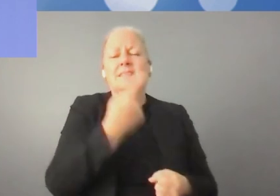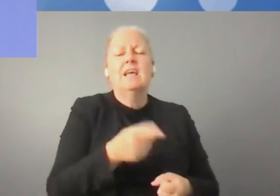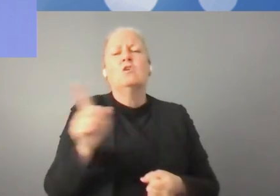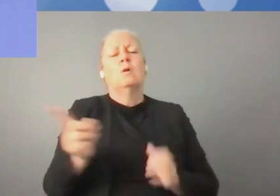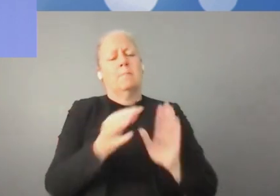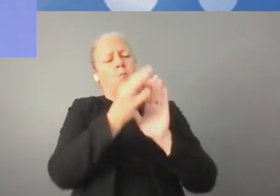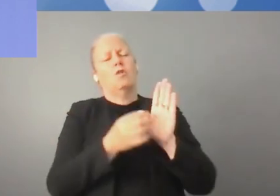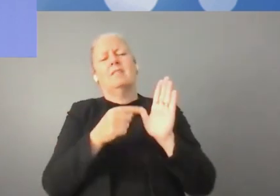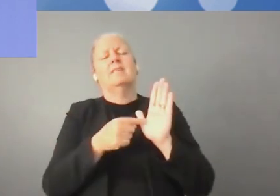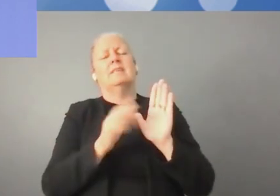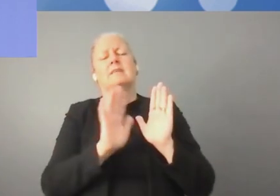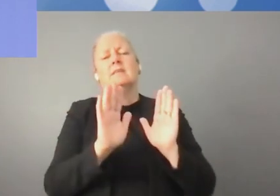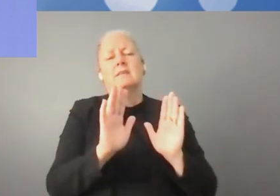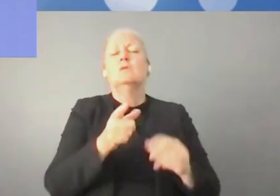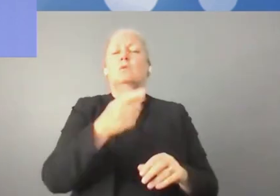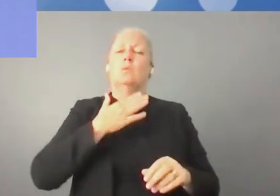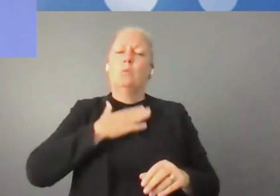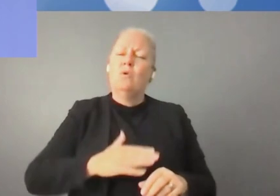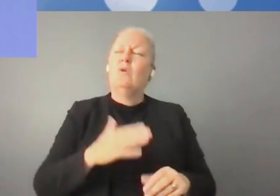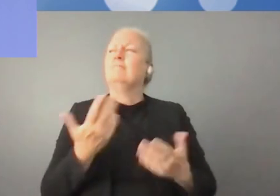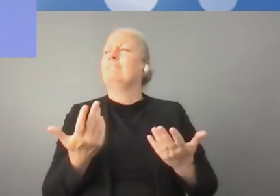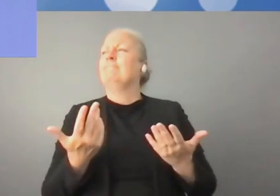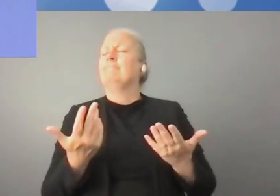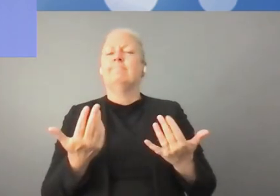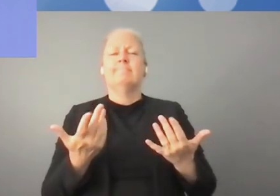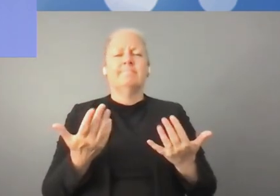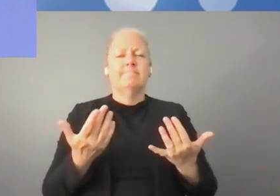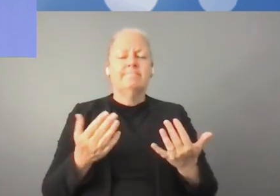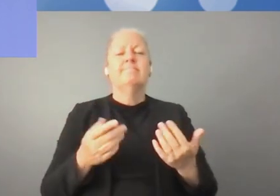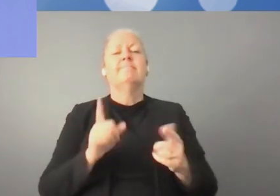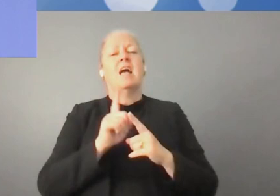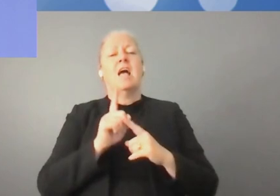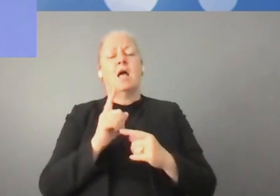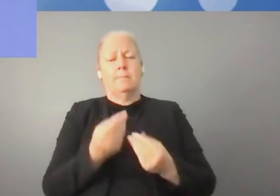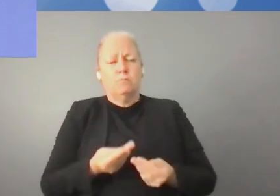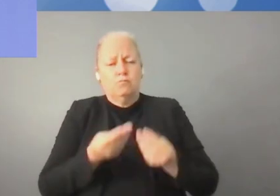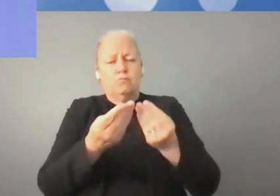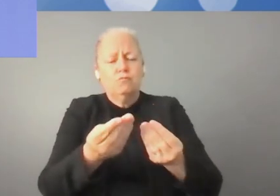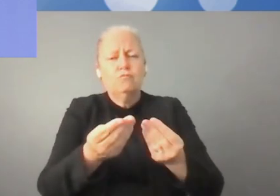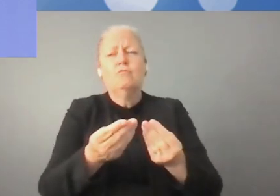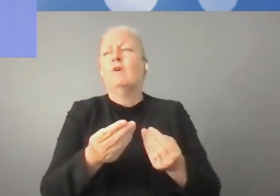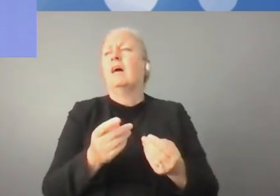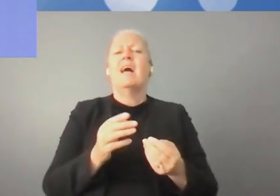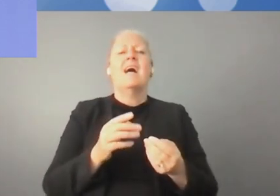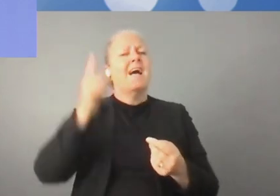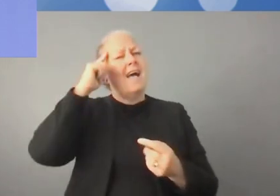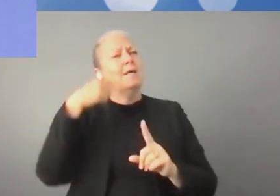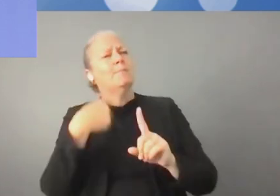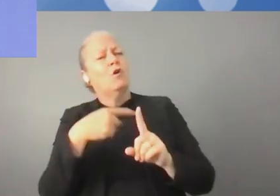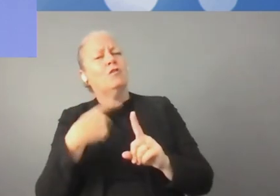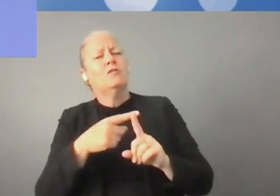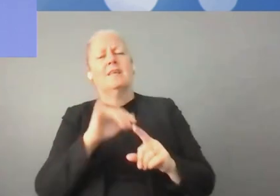Ça a déjà été dit ici qu'on a besoin de politiques qui